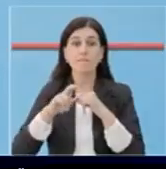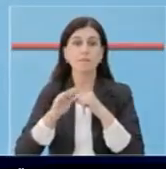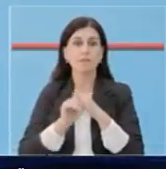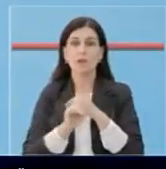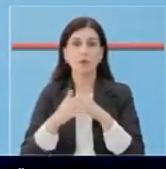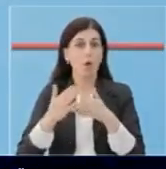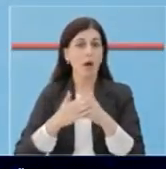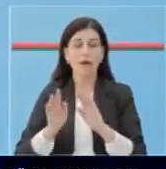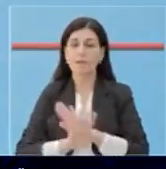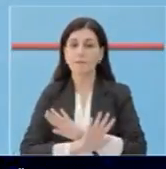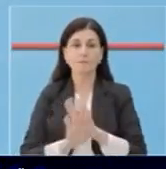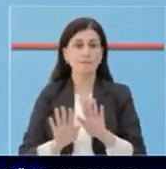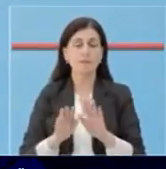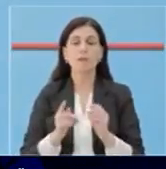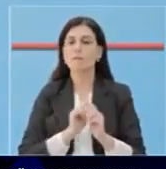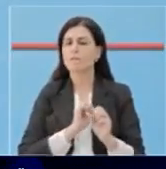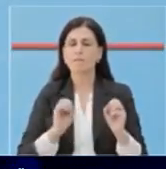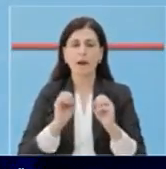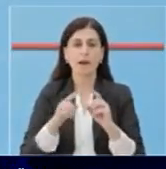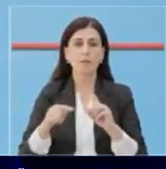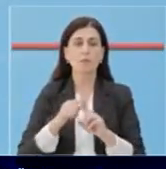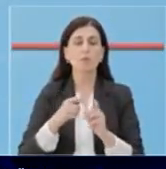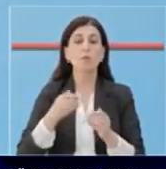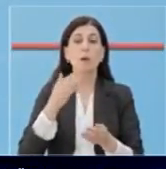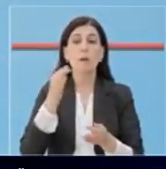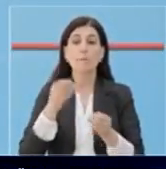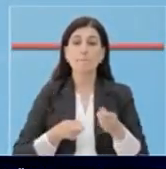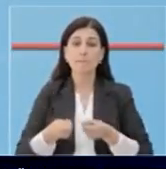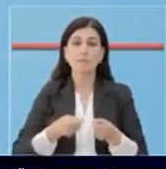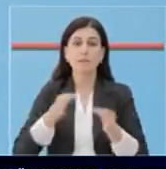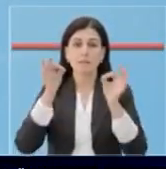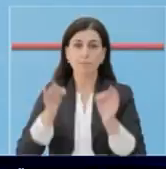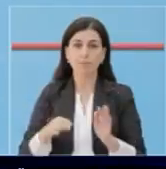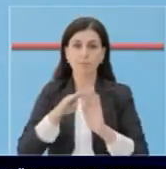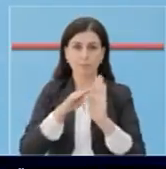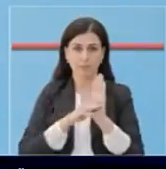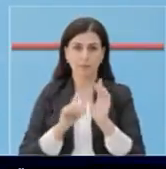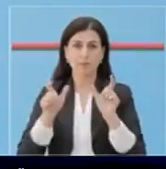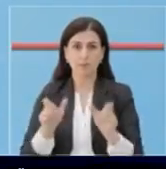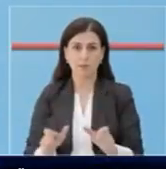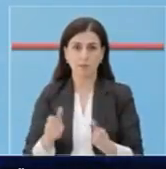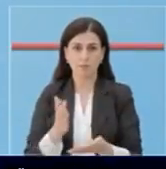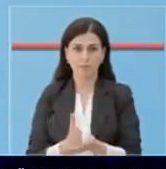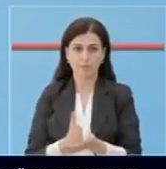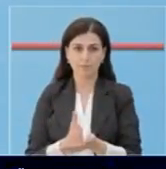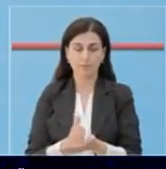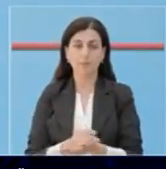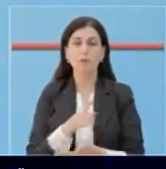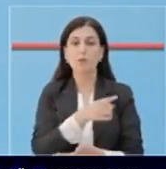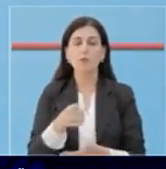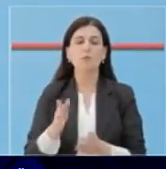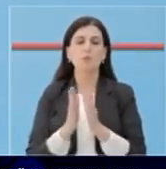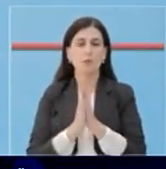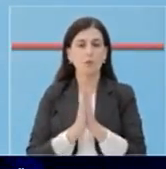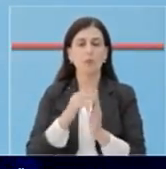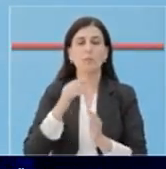kta afërmit, për që fardolloj arsye që ofshin ato dhe bizneset të respektojnë protokollet strikte të siguris. Qytetarë tjenë të